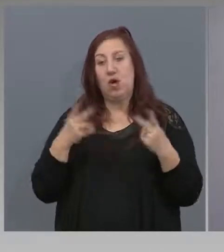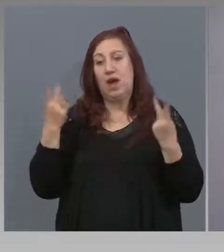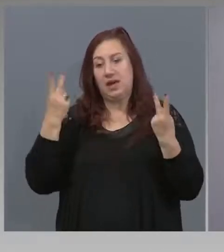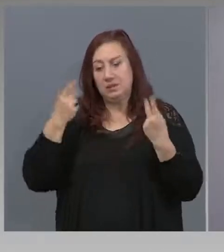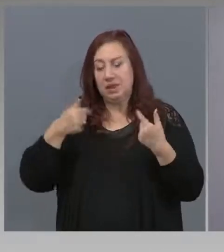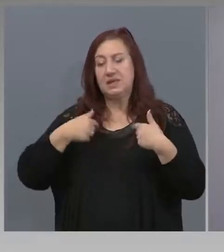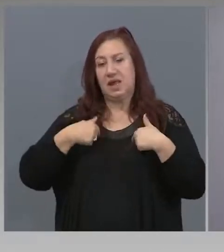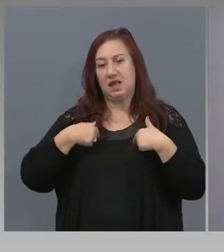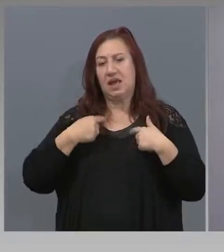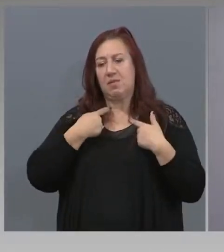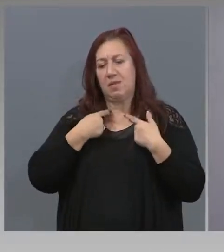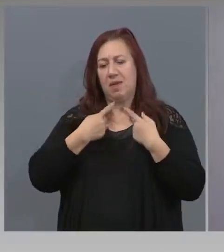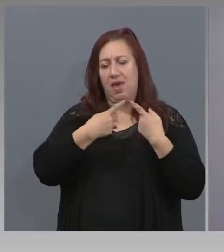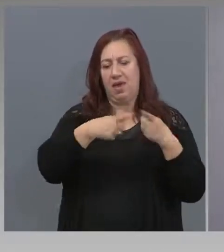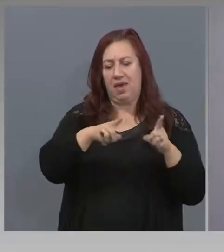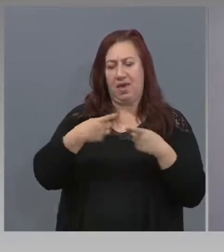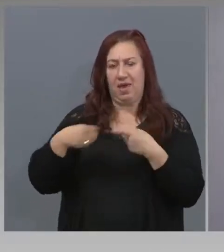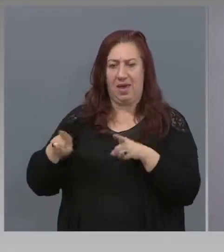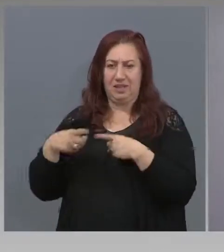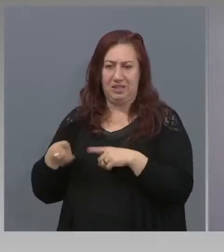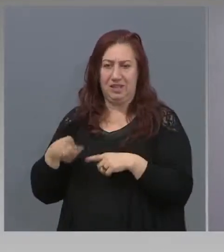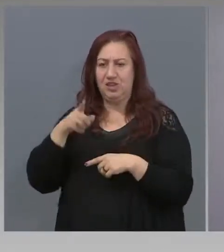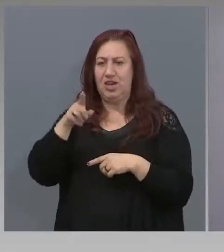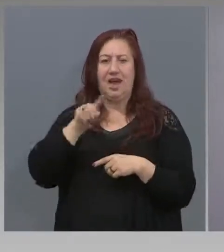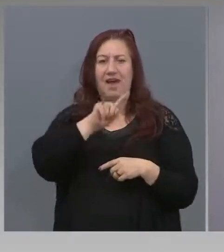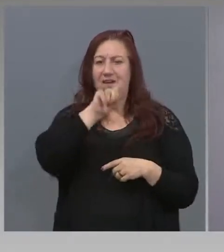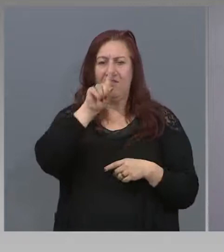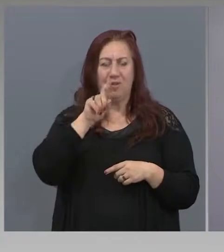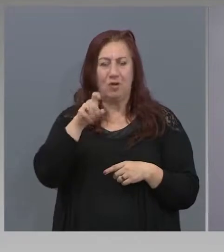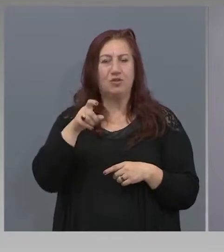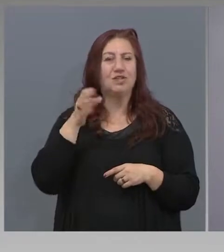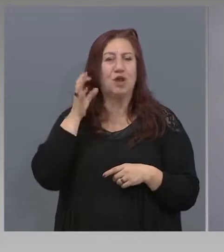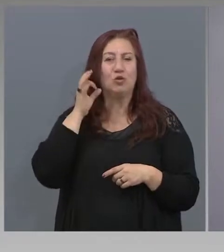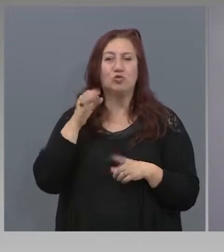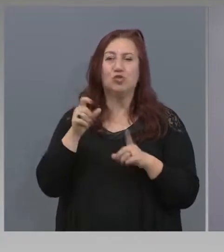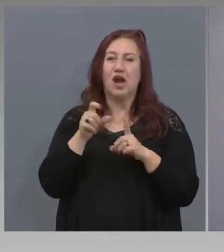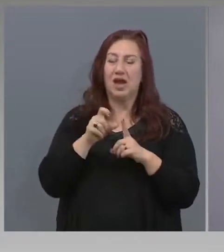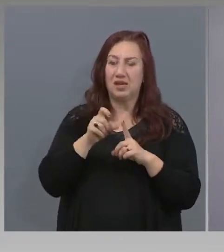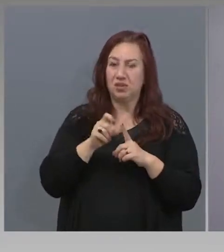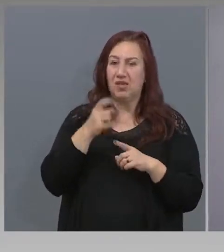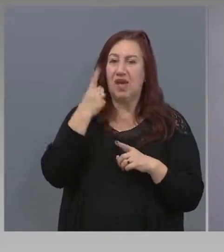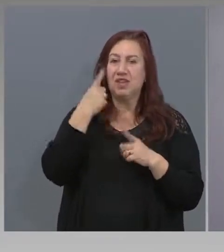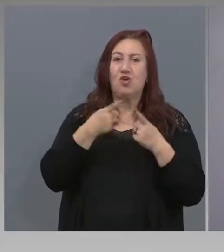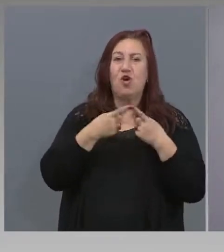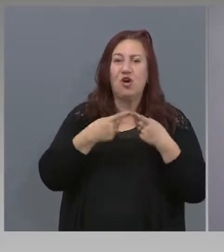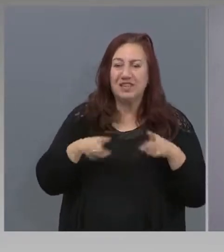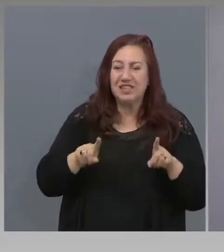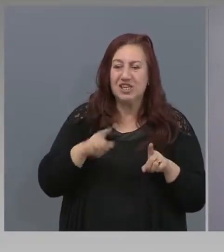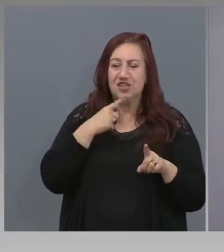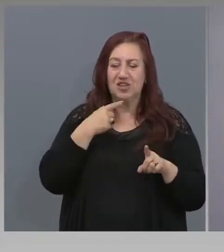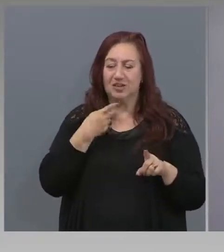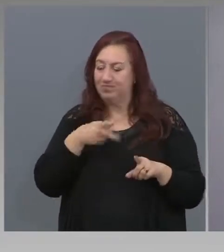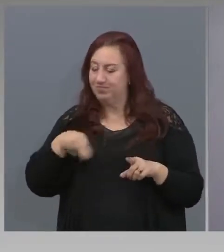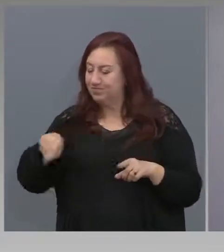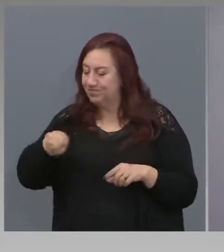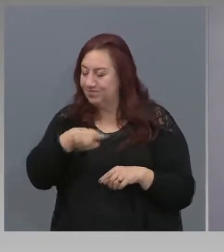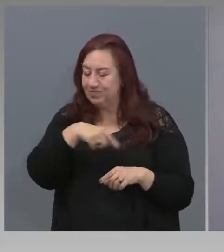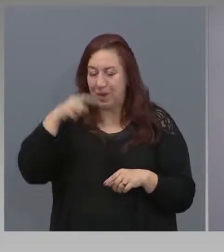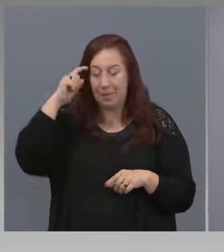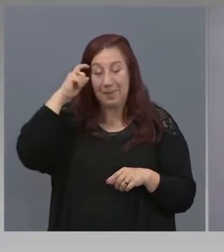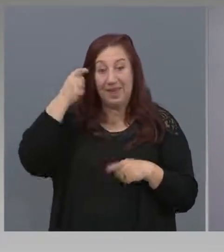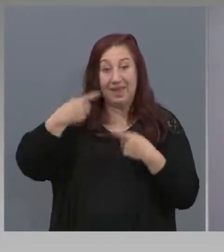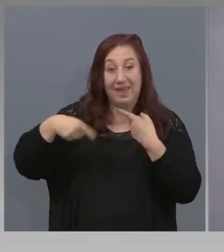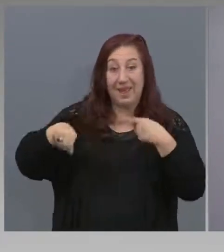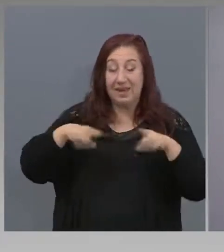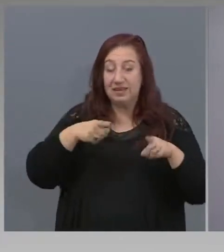Тук на въпроса на госпожа Ализова едно от тези различия, темата с ДДС в туризма. Прав е колегата